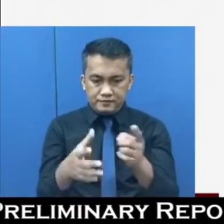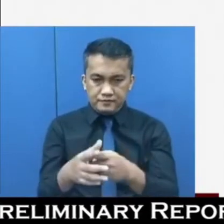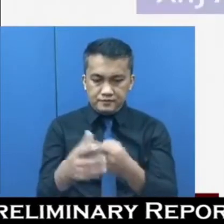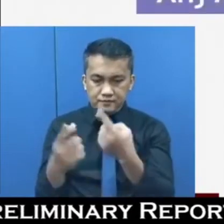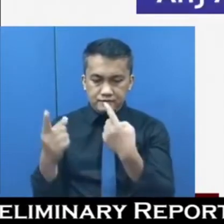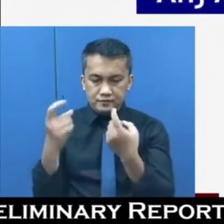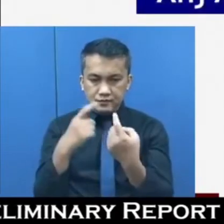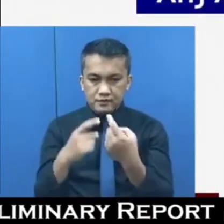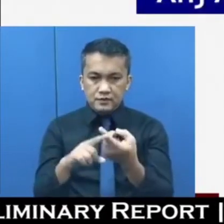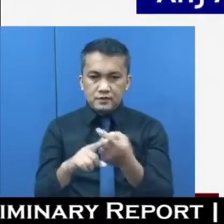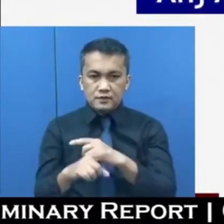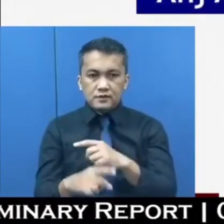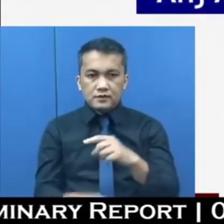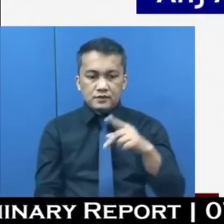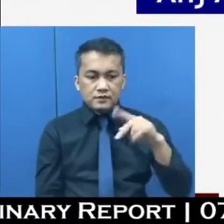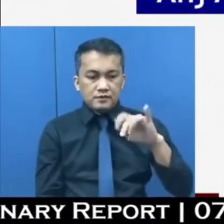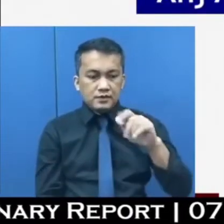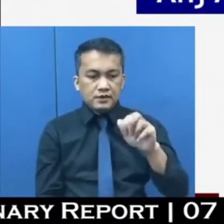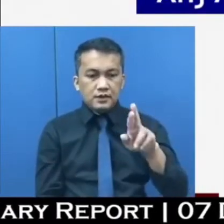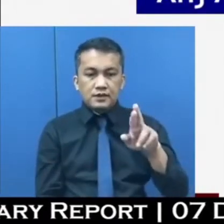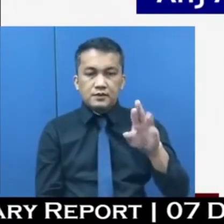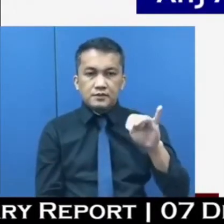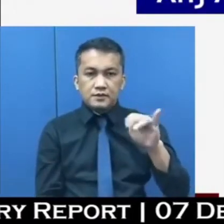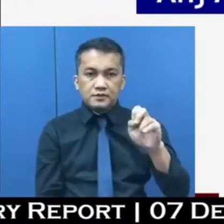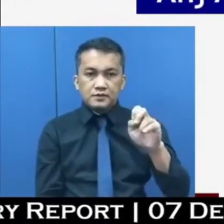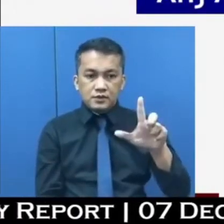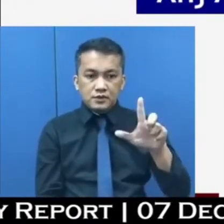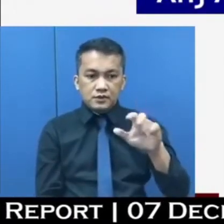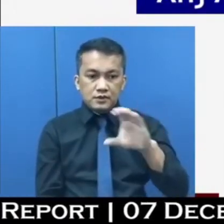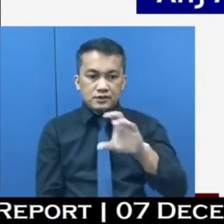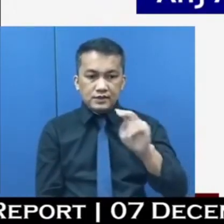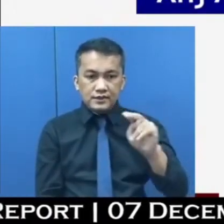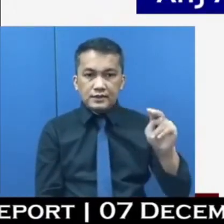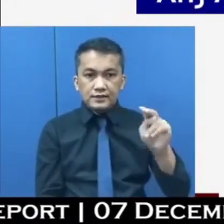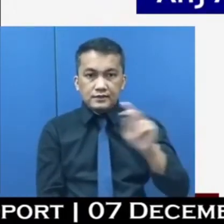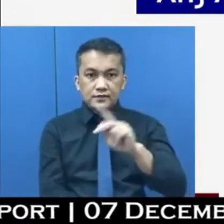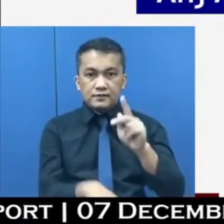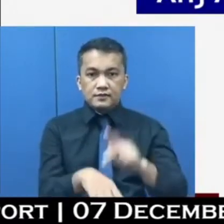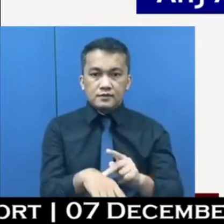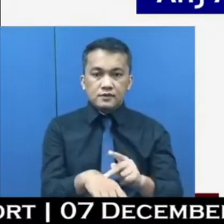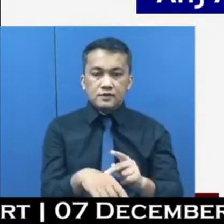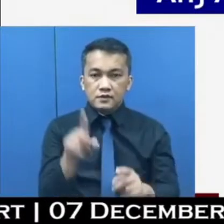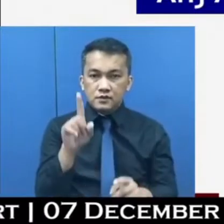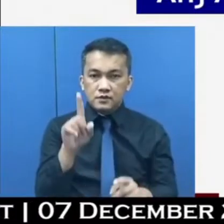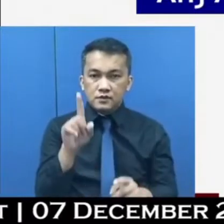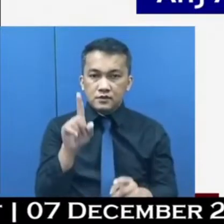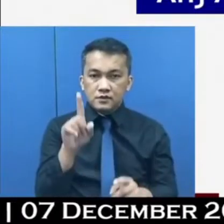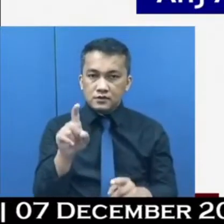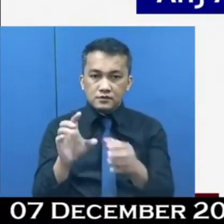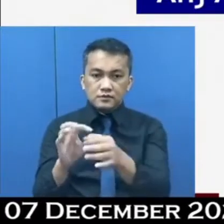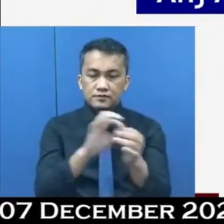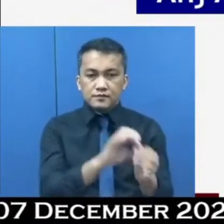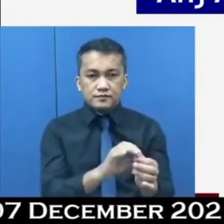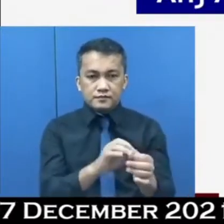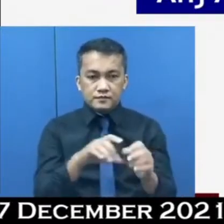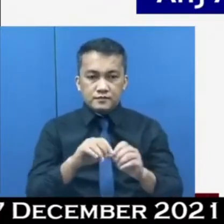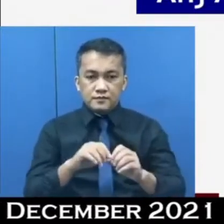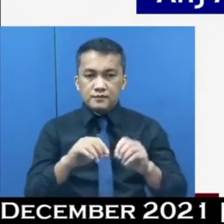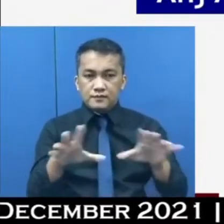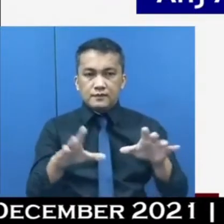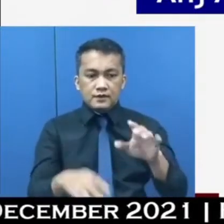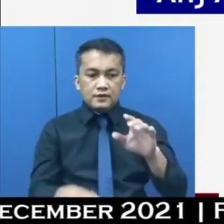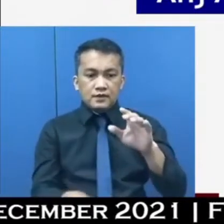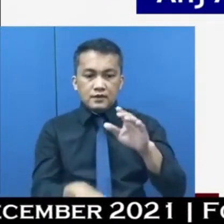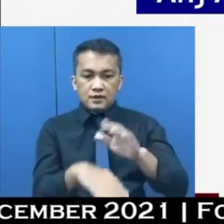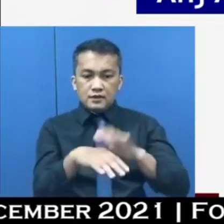mula po kay Ms. Pilar Manuel of CNN Philippines. Her questions are related to the implementation of the alert